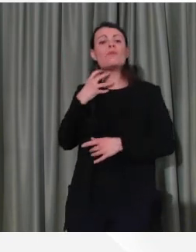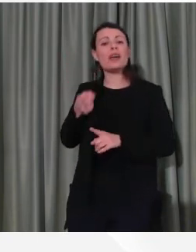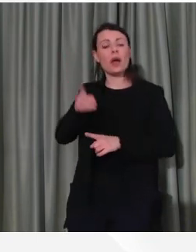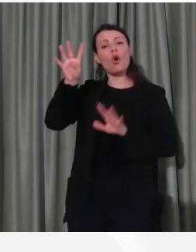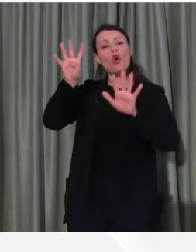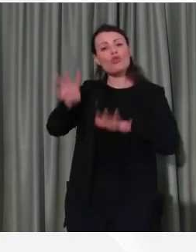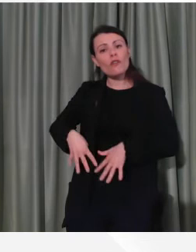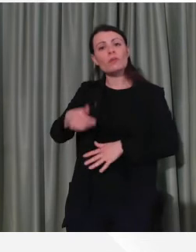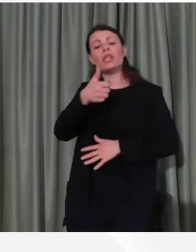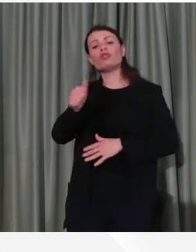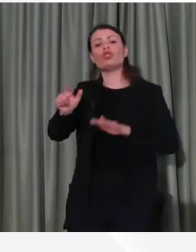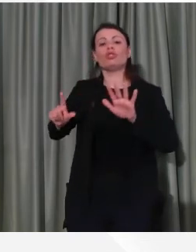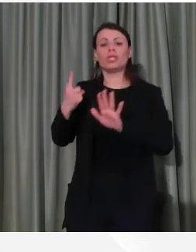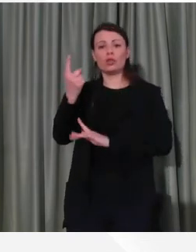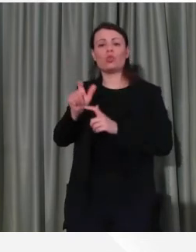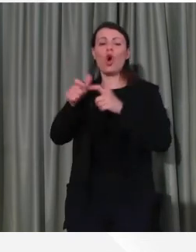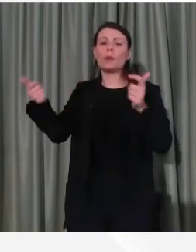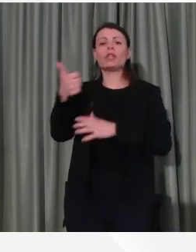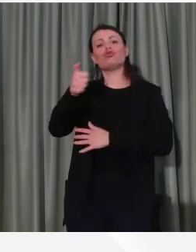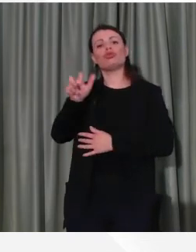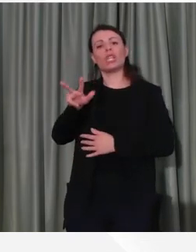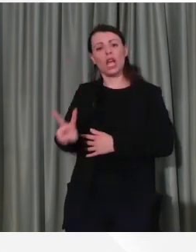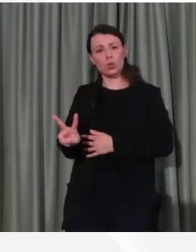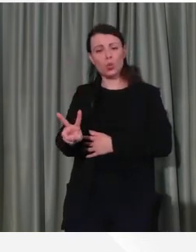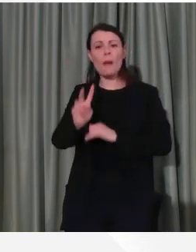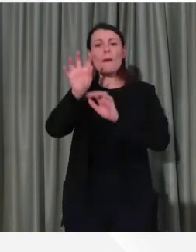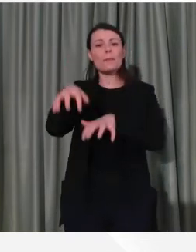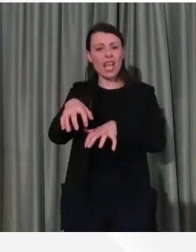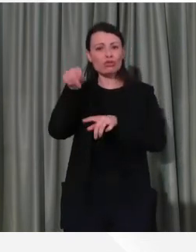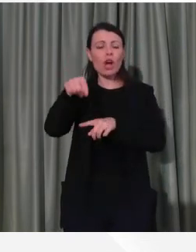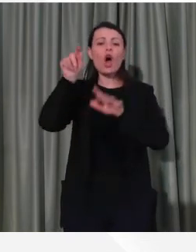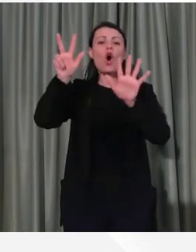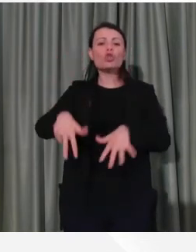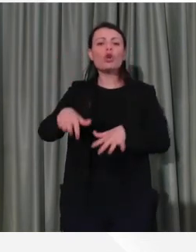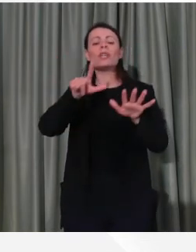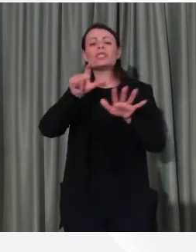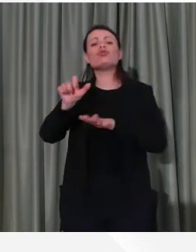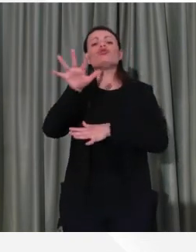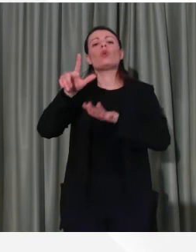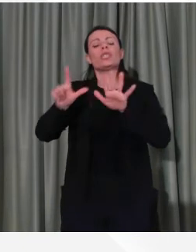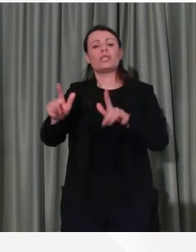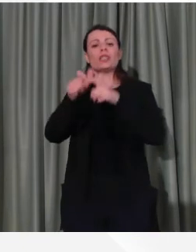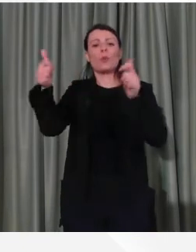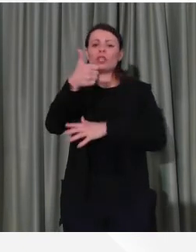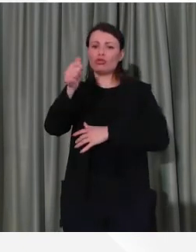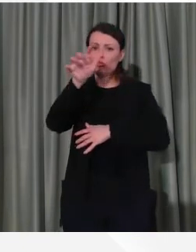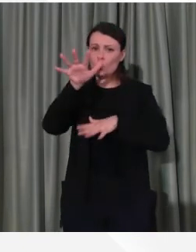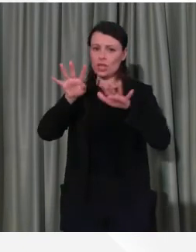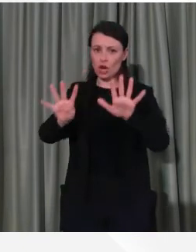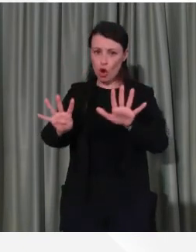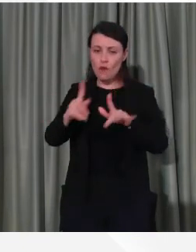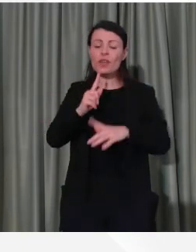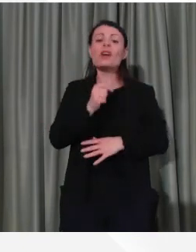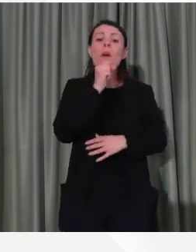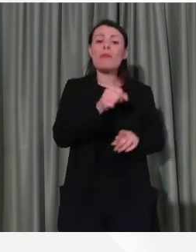9.171 più 132, Brescia 8.757 più 159, Mantova